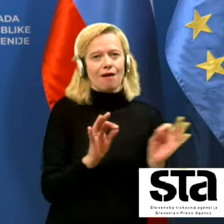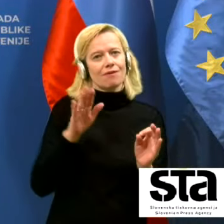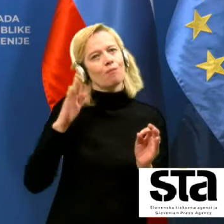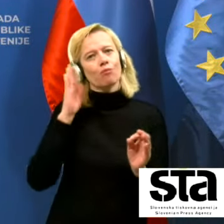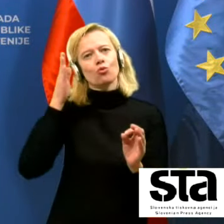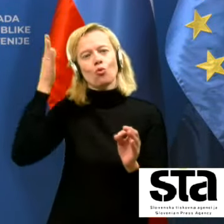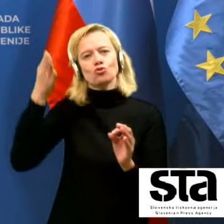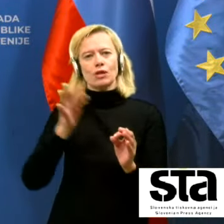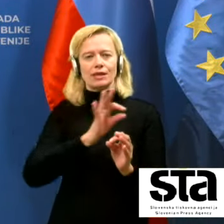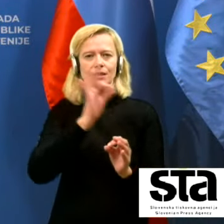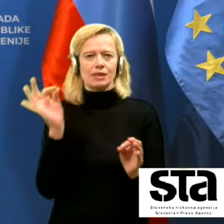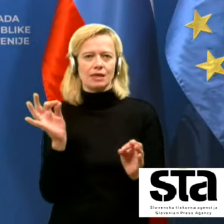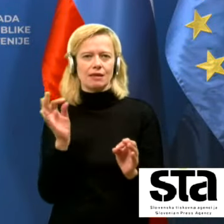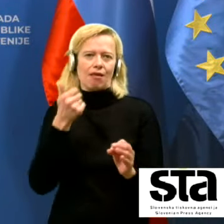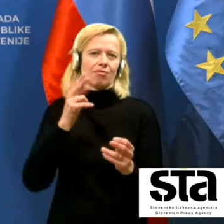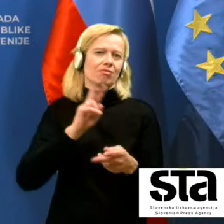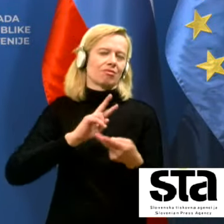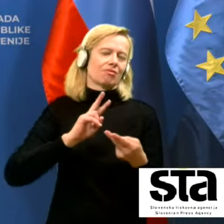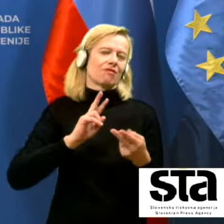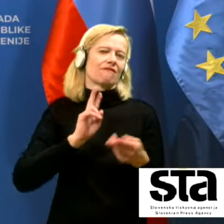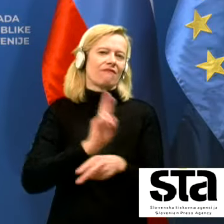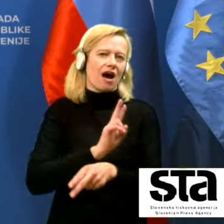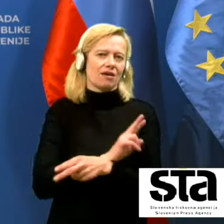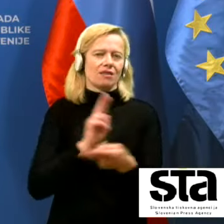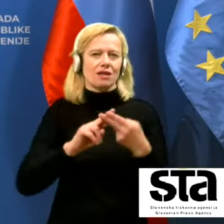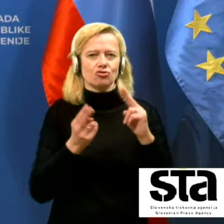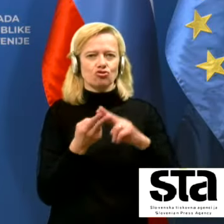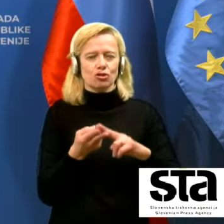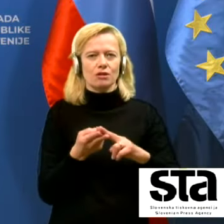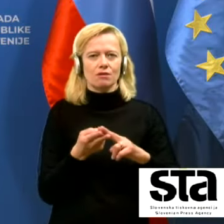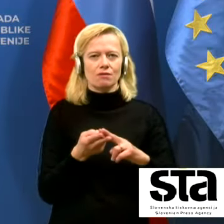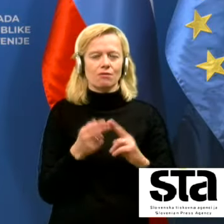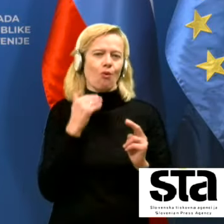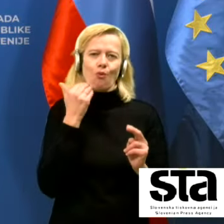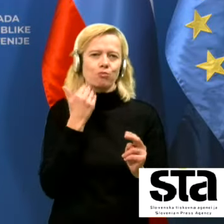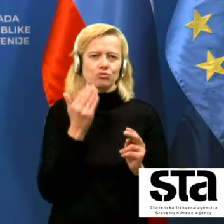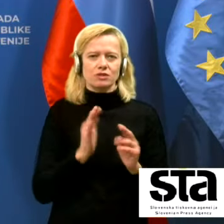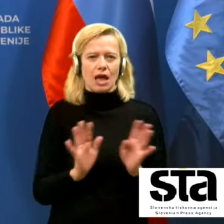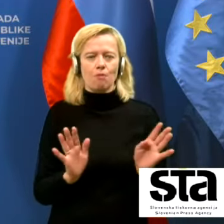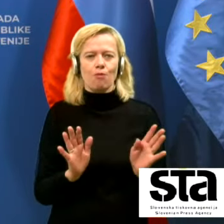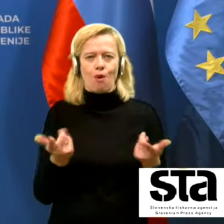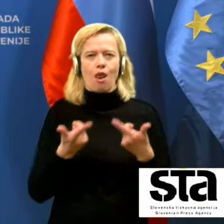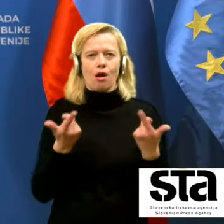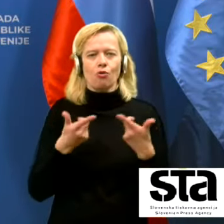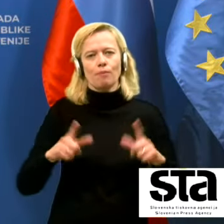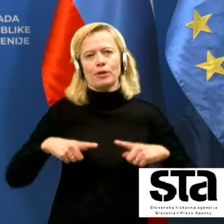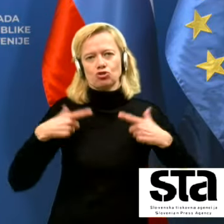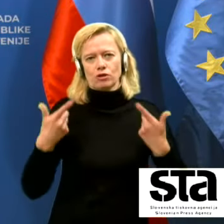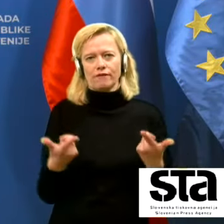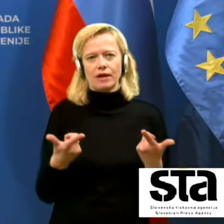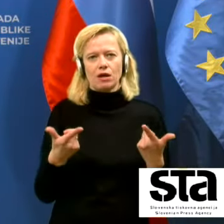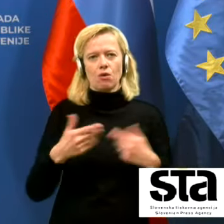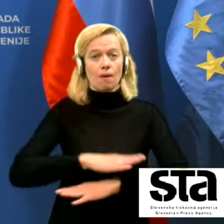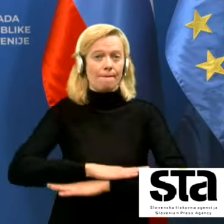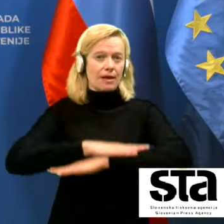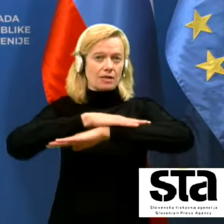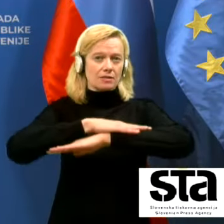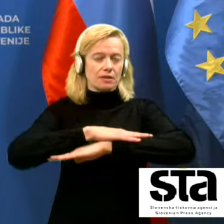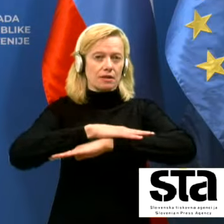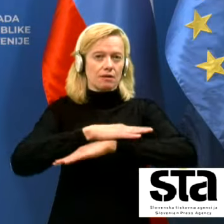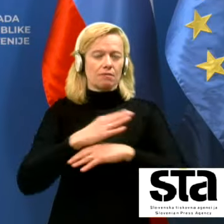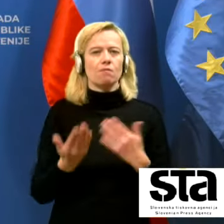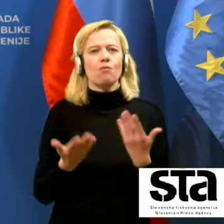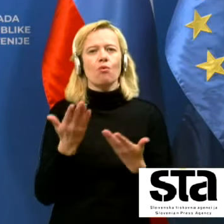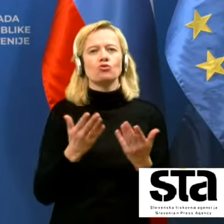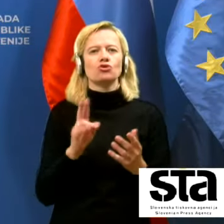tudi na nek bolj varen način, kljub vsemu lahko preživejo sveda tudi praznike, morda saj